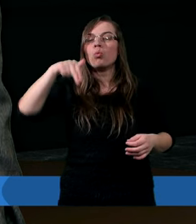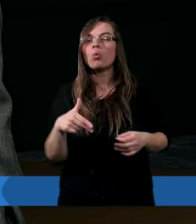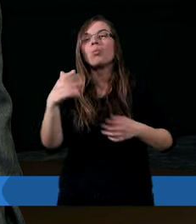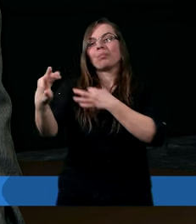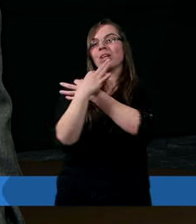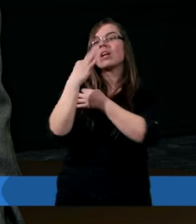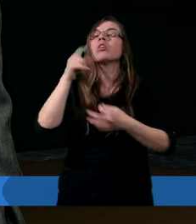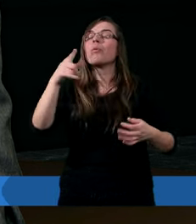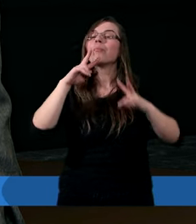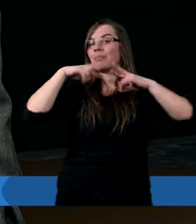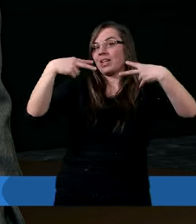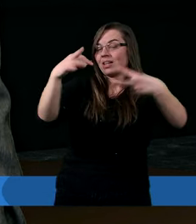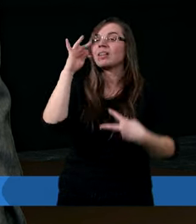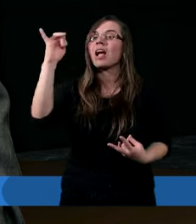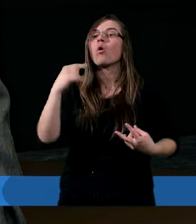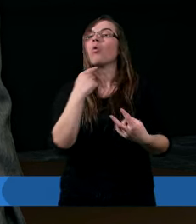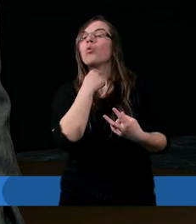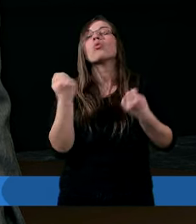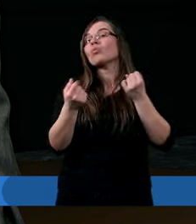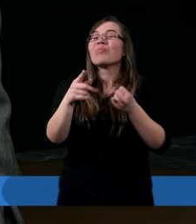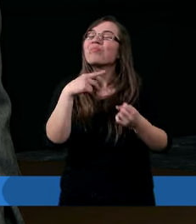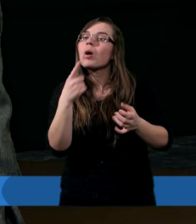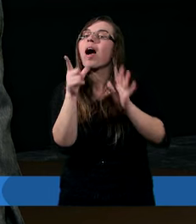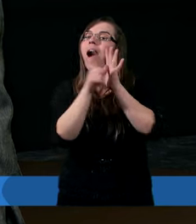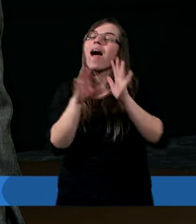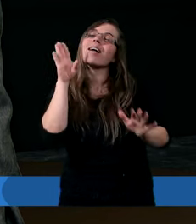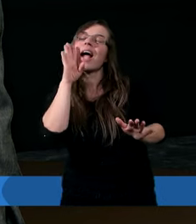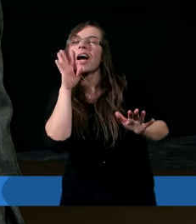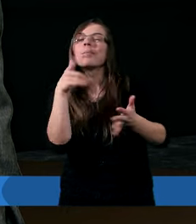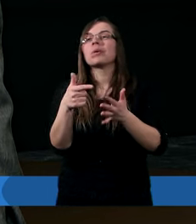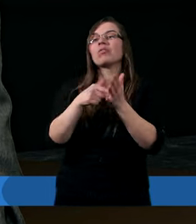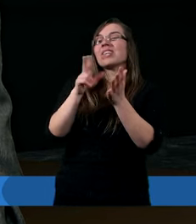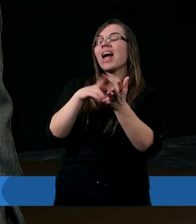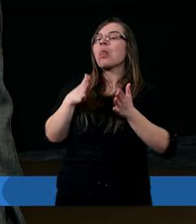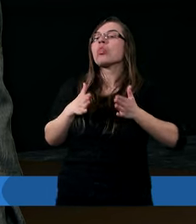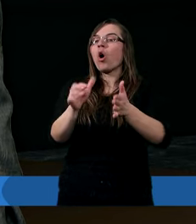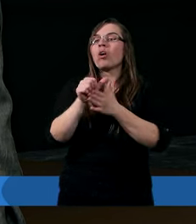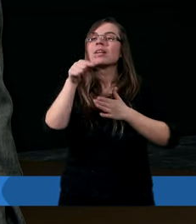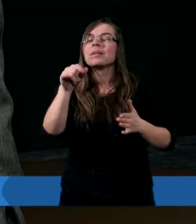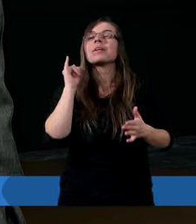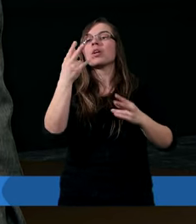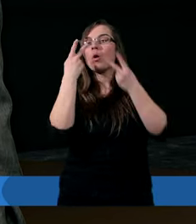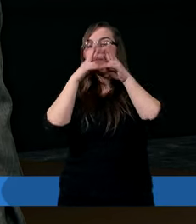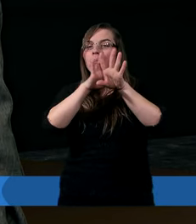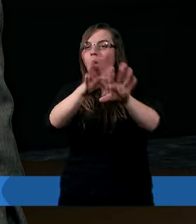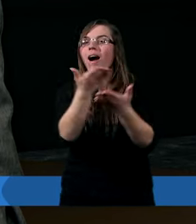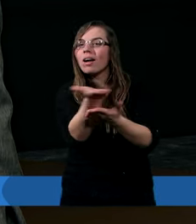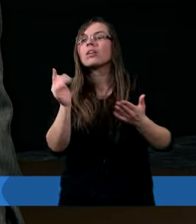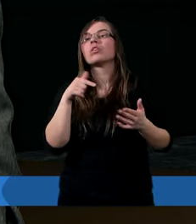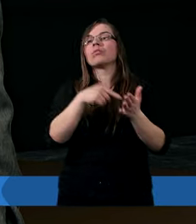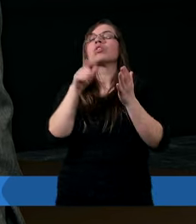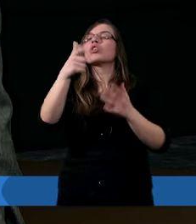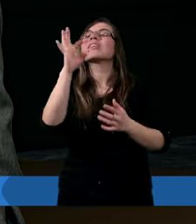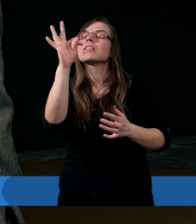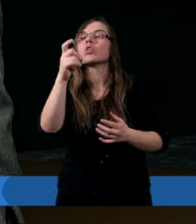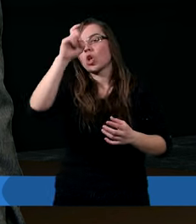Czyli wykazuje Jego błąd. Znaczy trudno powiedzieć, ale to jest jak gdyby, słuchaj, jesteś na błędnej drodze. Ale pokazuje mu to, ten z